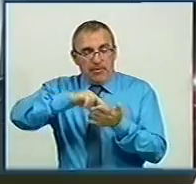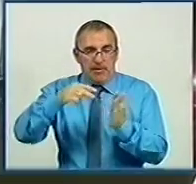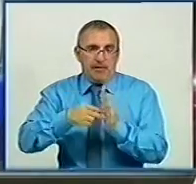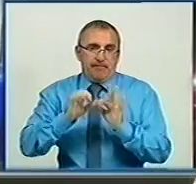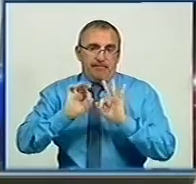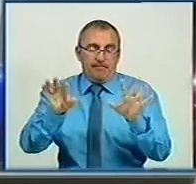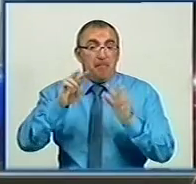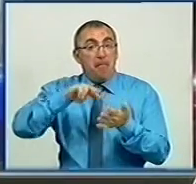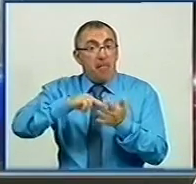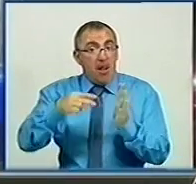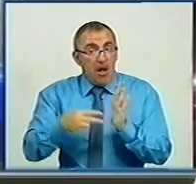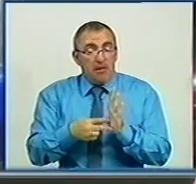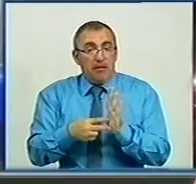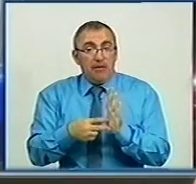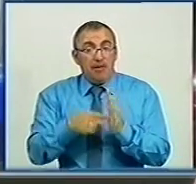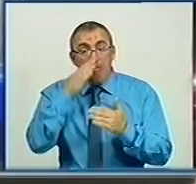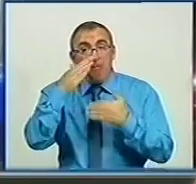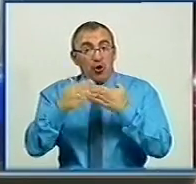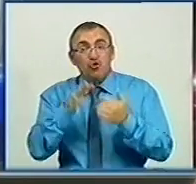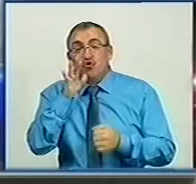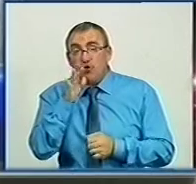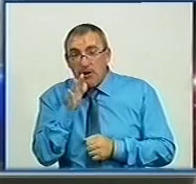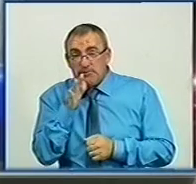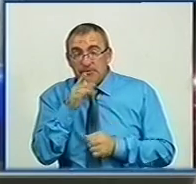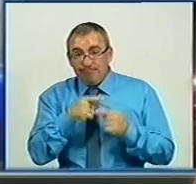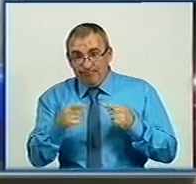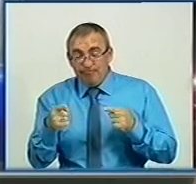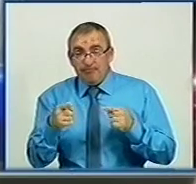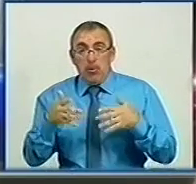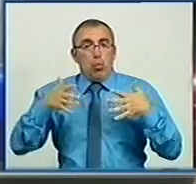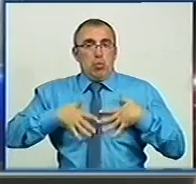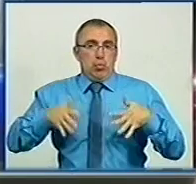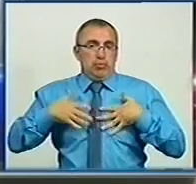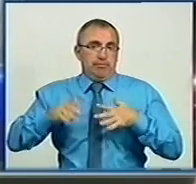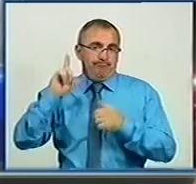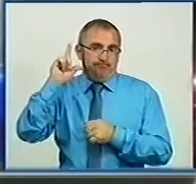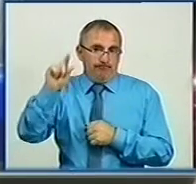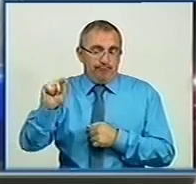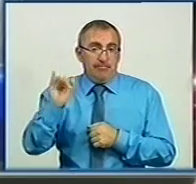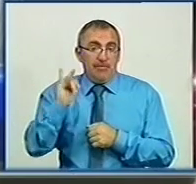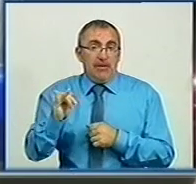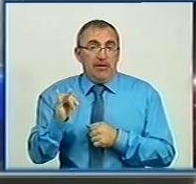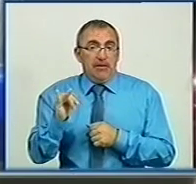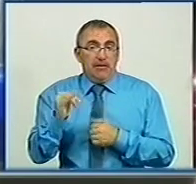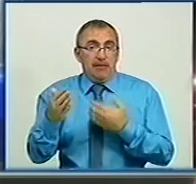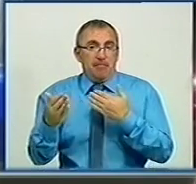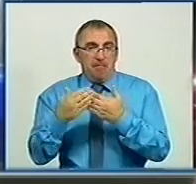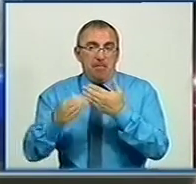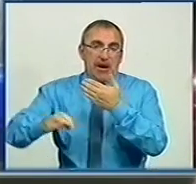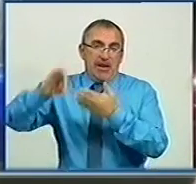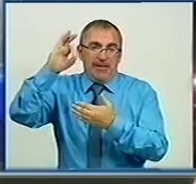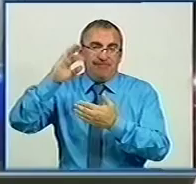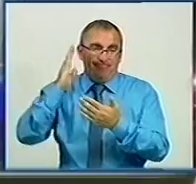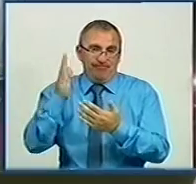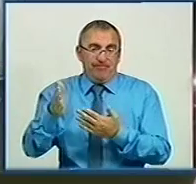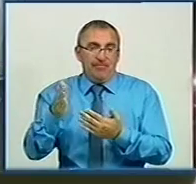Плани на найближчий час – це Грузія і оці близько східні країни. А